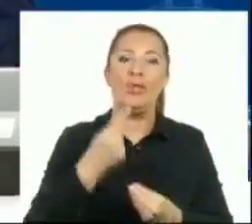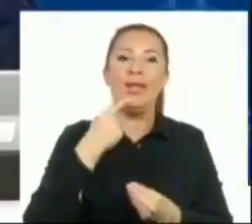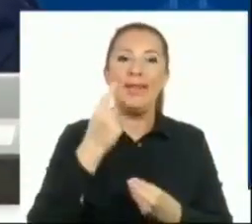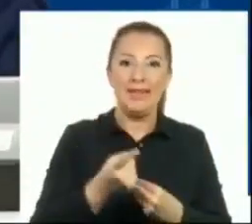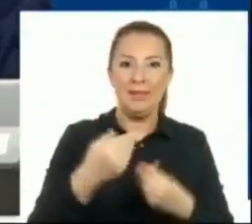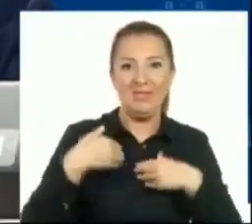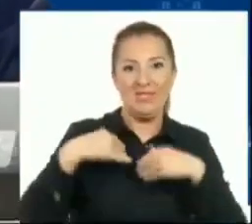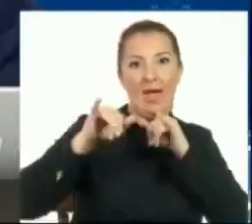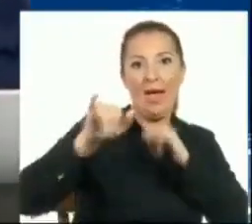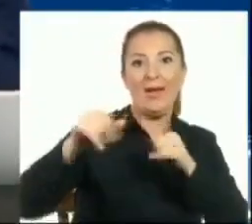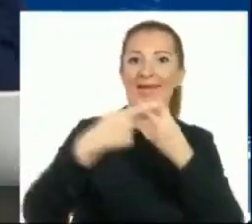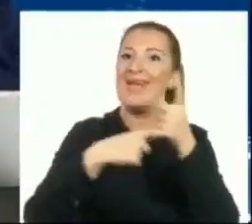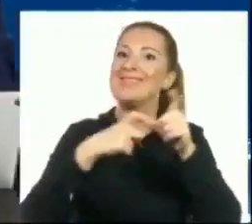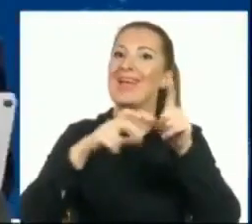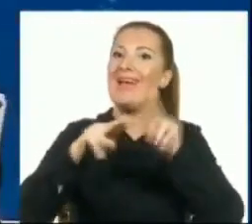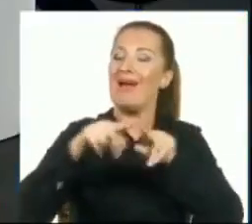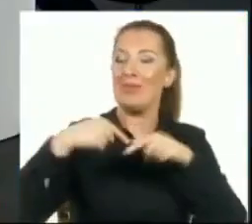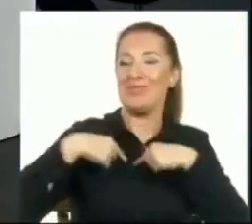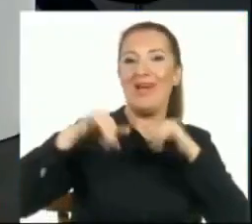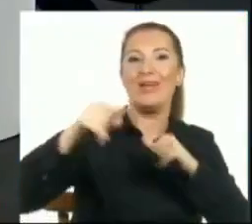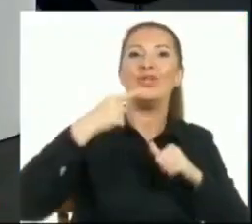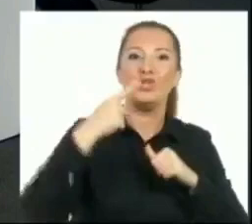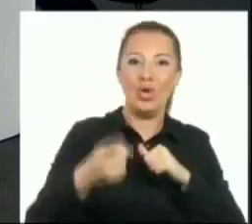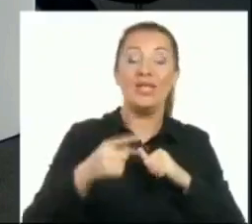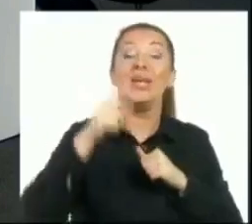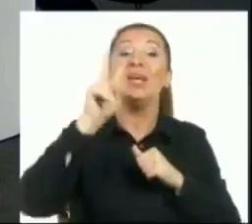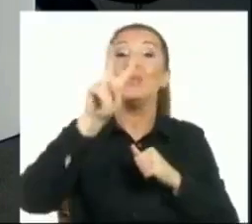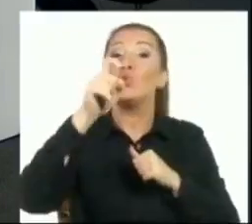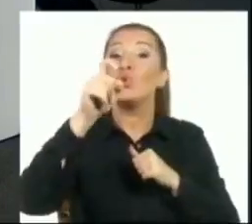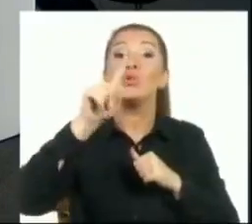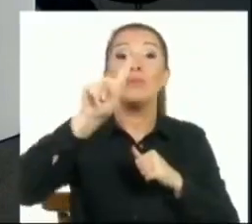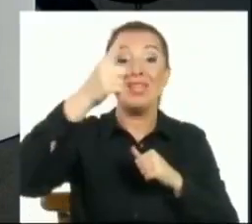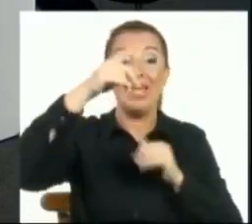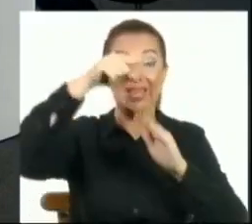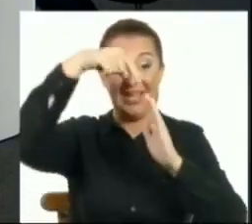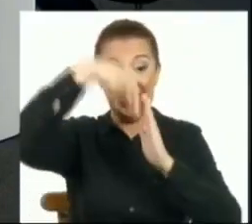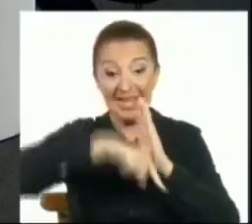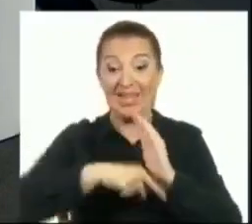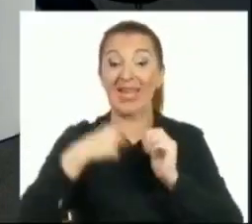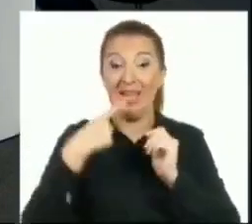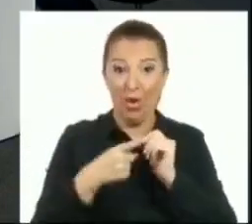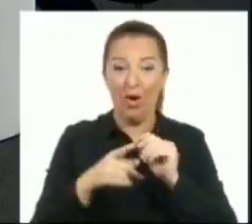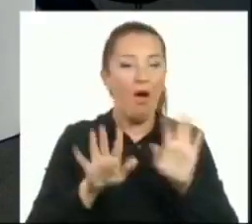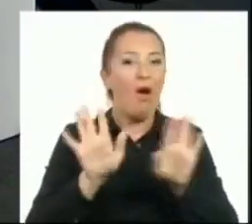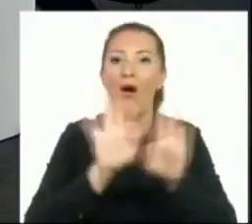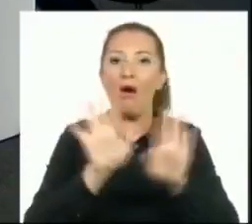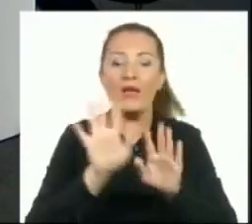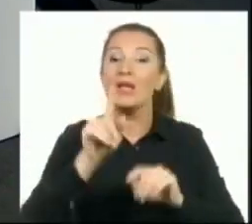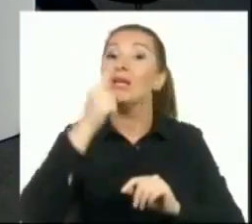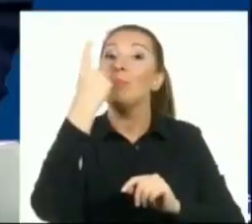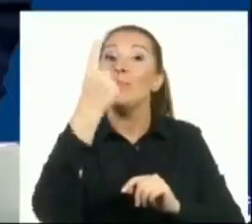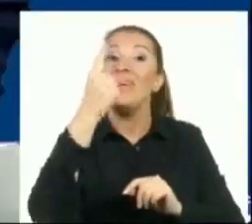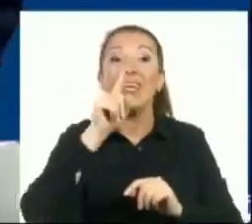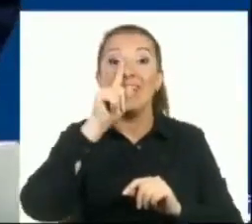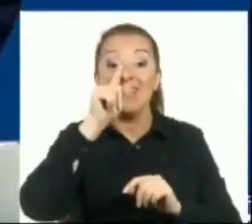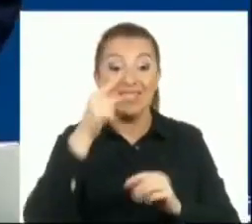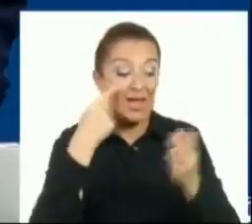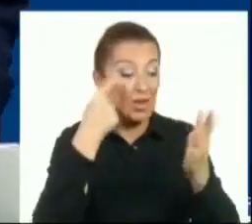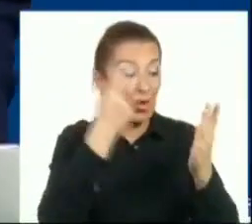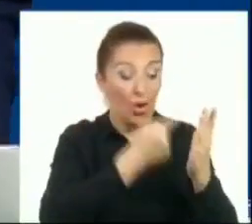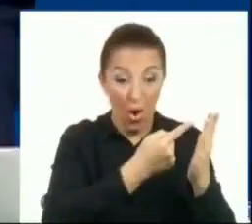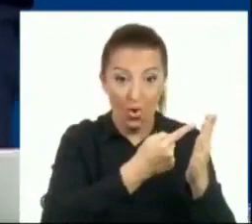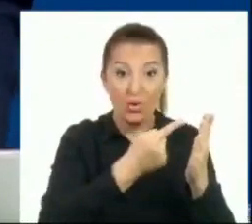eden. Şimdi 29.000'den indi diyor Sayın Yıldırım. Tutanak burada 1 Nisan tutanağı. 29 değil